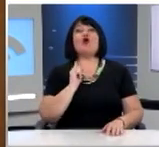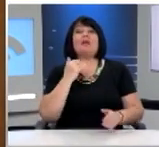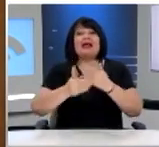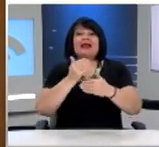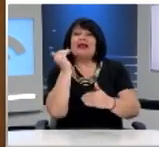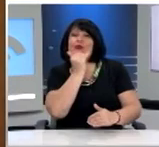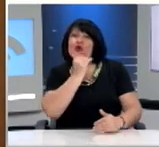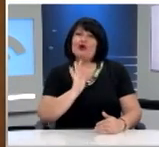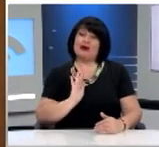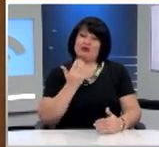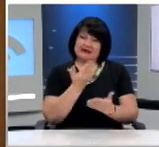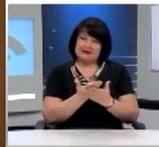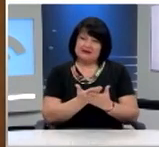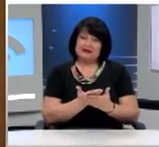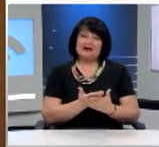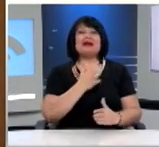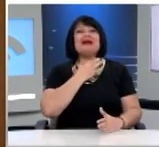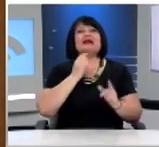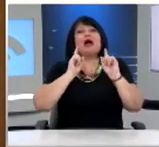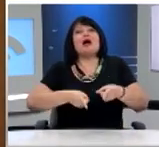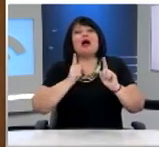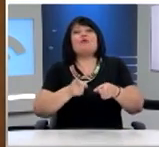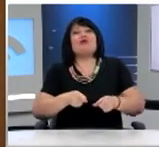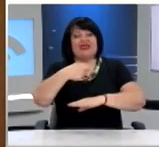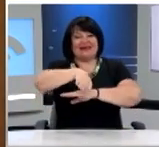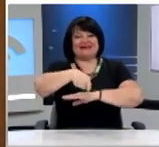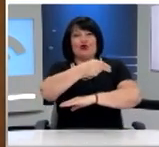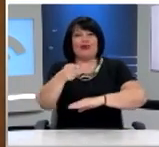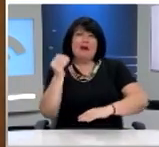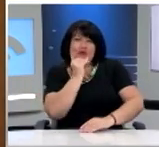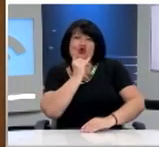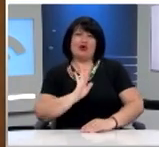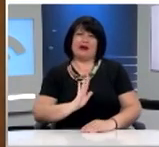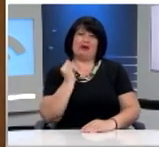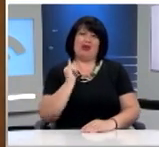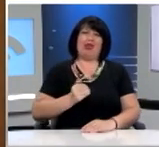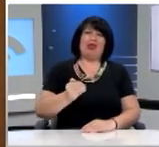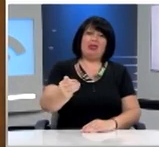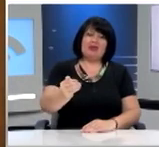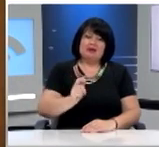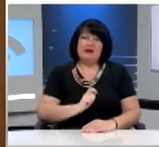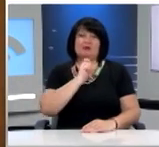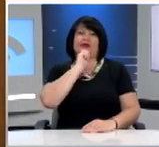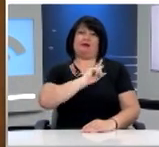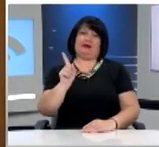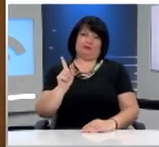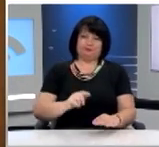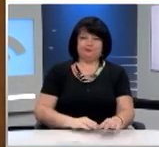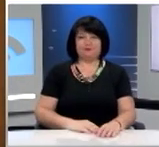διαδικασιών που απαιτούνται για να ληφθεί μία απόφαση σε μία δικαστική υπόθεση, ούτως ώστε να μην καθίσταται αποτρεπτικός παράγοντας αυτός.